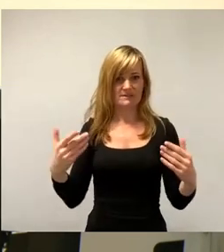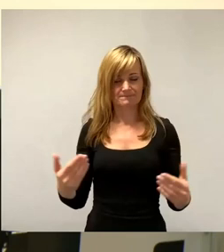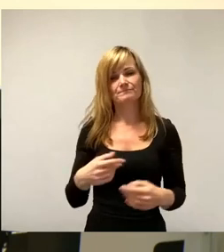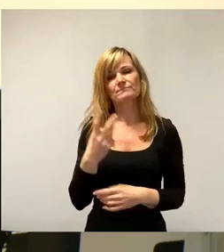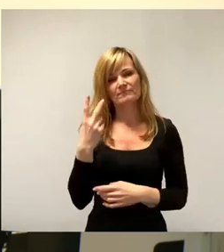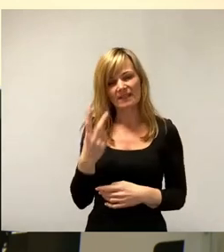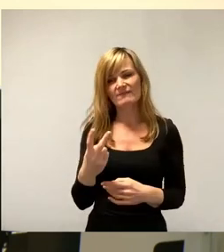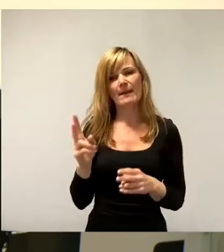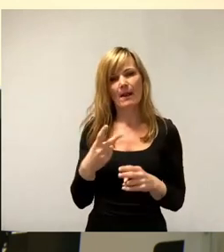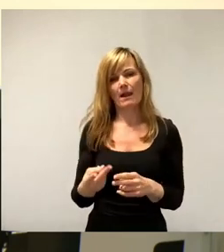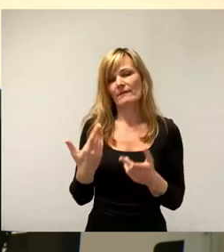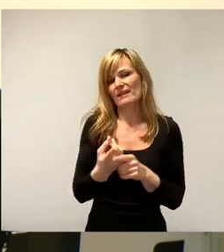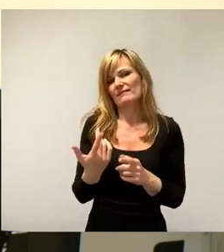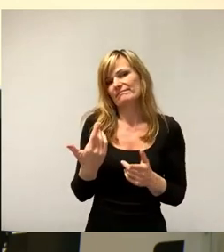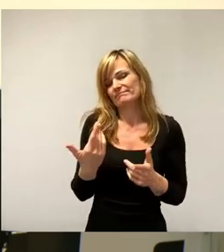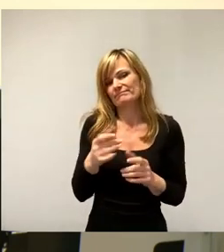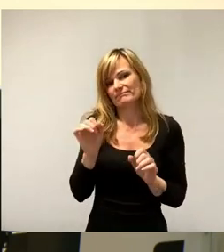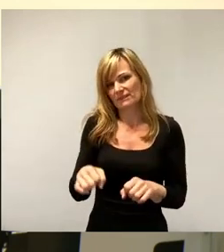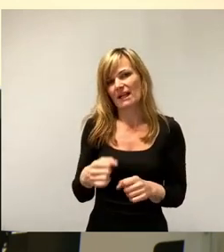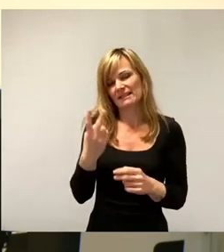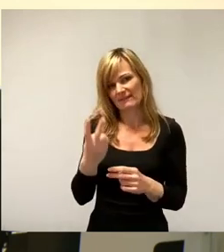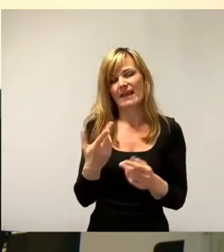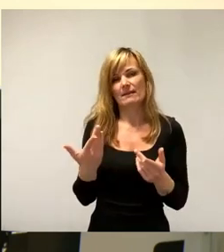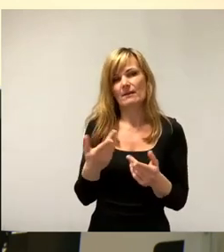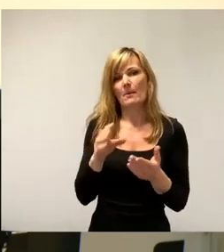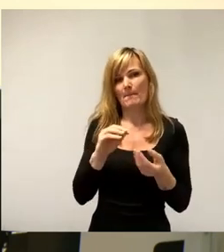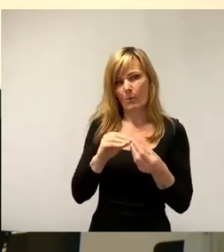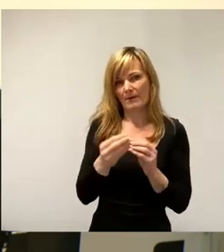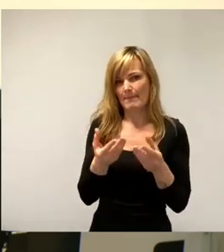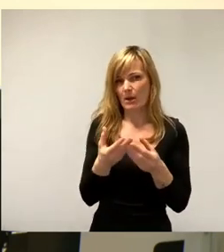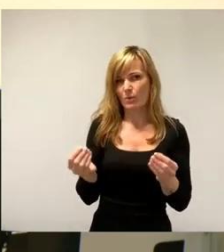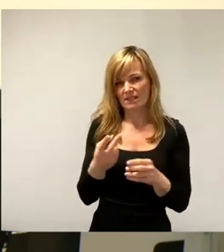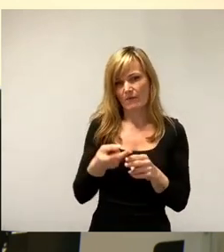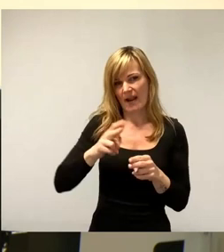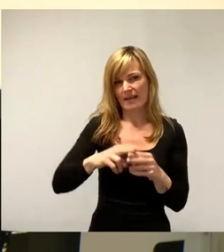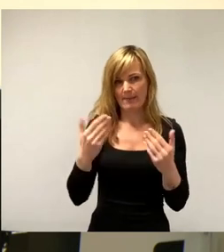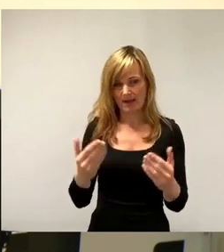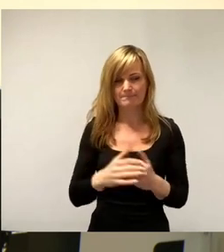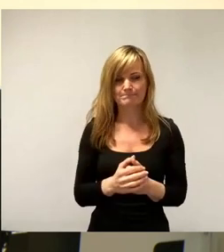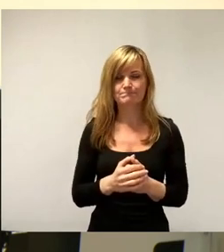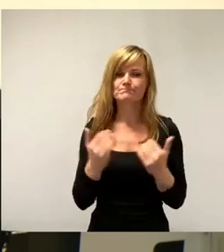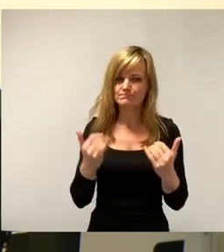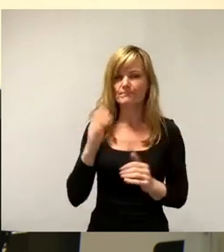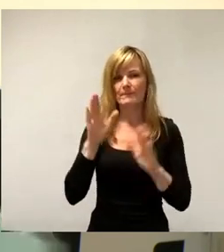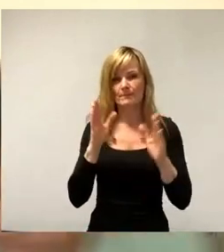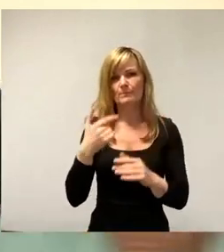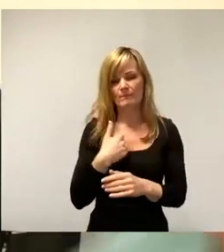Also wir werden noch einiges zu diskutieren haben in dem Zuge, aber jetzt stimmen wir erst mal bei den Anträgen zu.